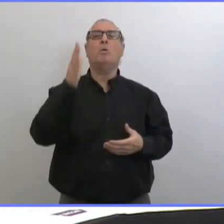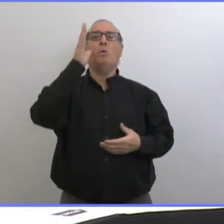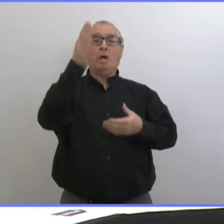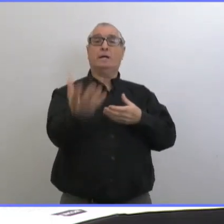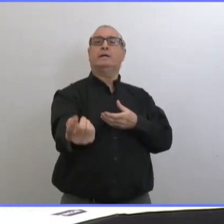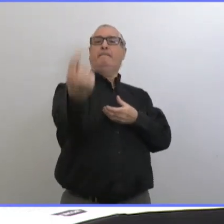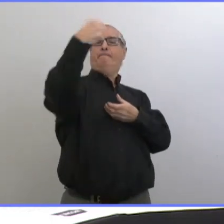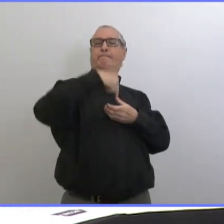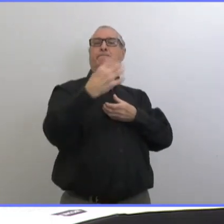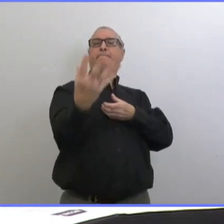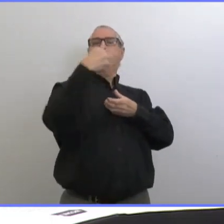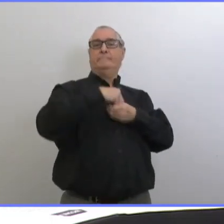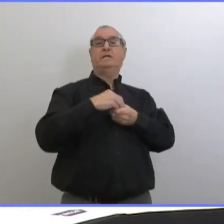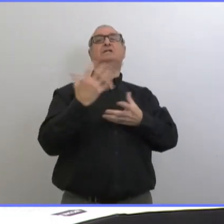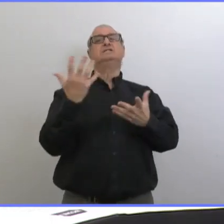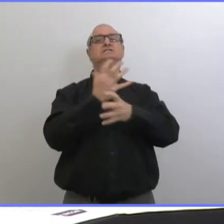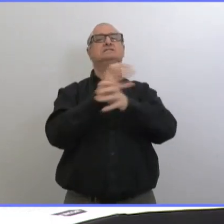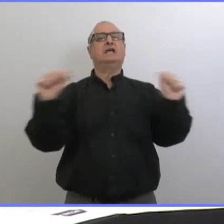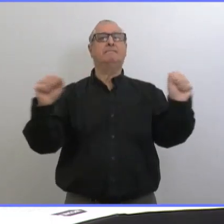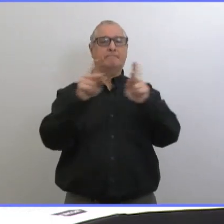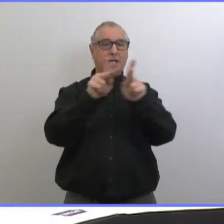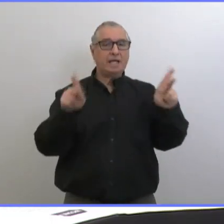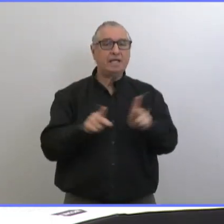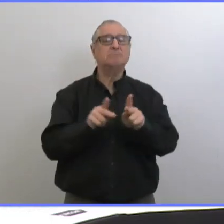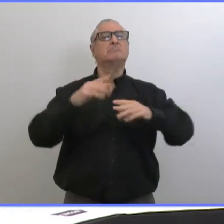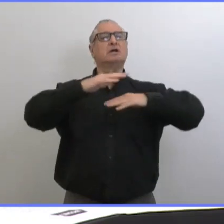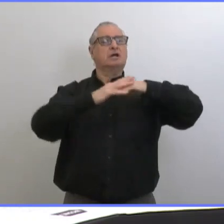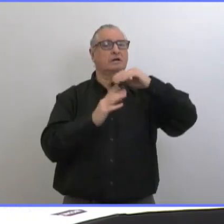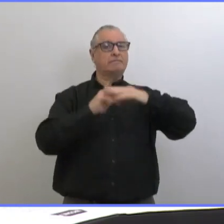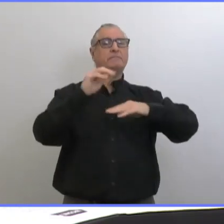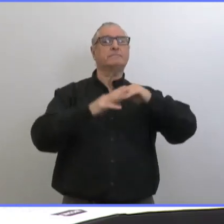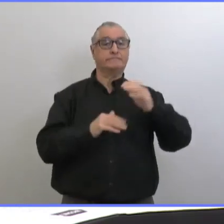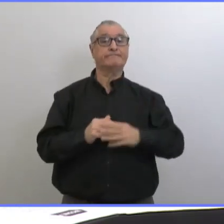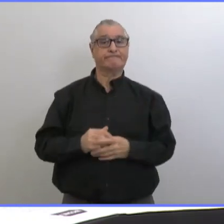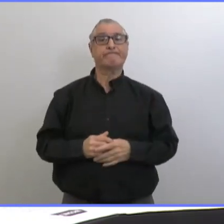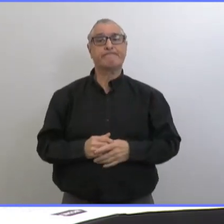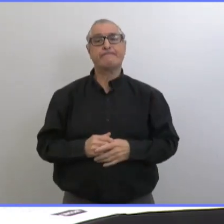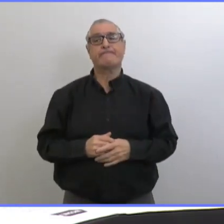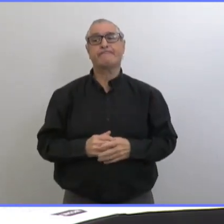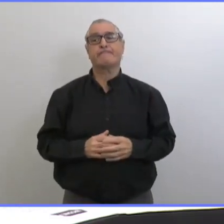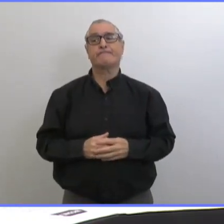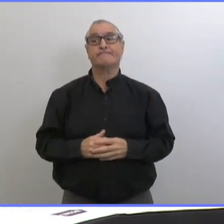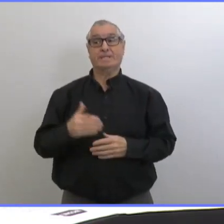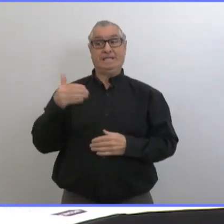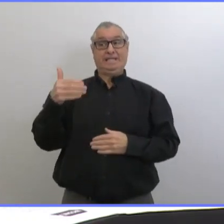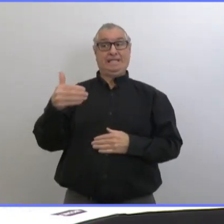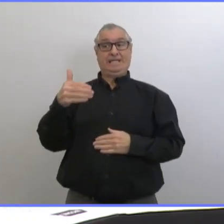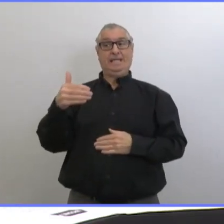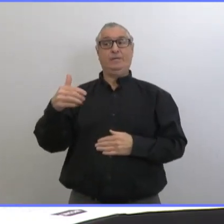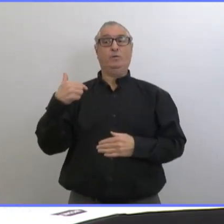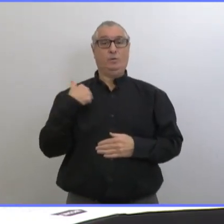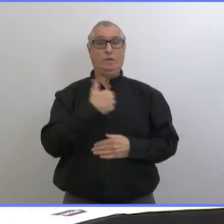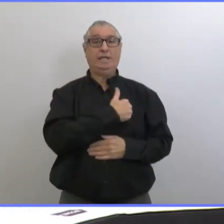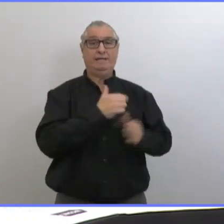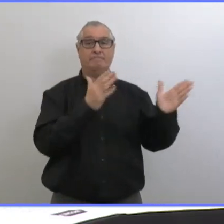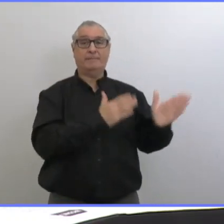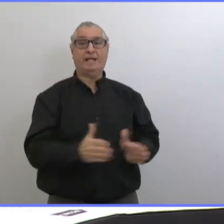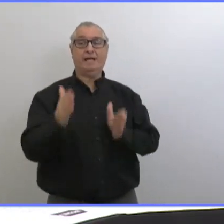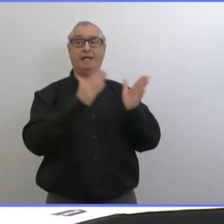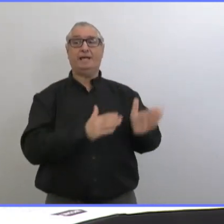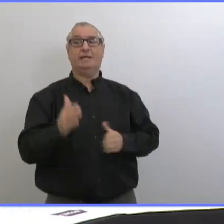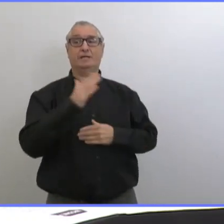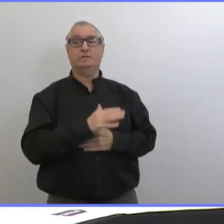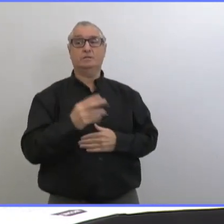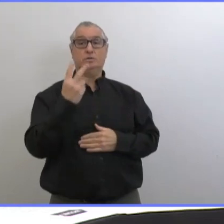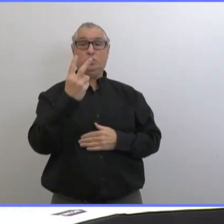Donc,'est quelque chose sur laquelle on travaille de manière très active. On va ouvrir nos super centres dans deux